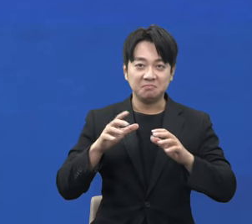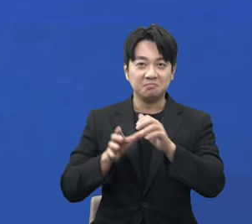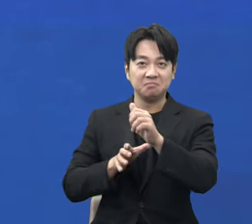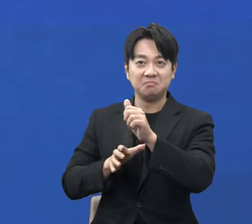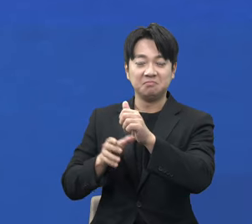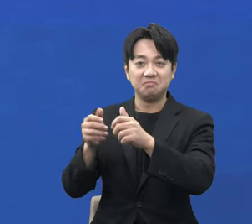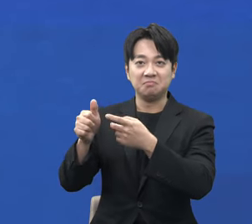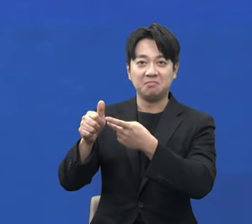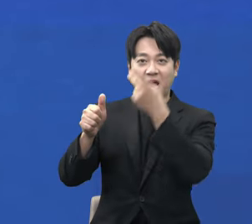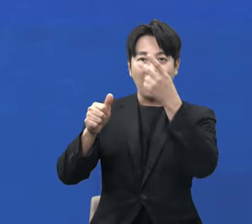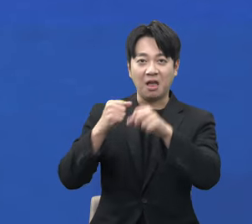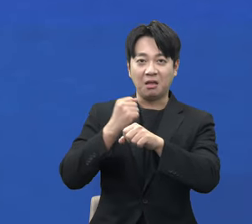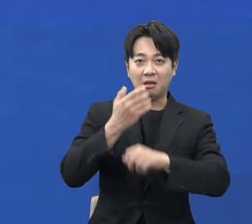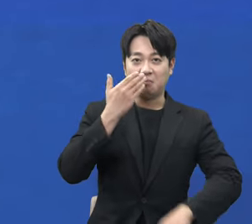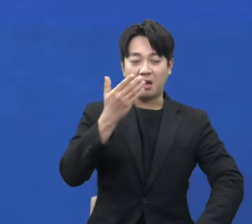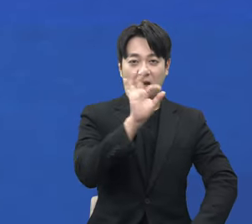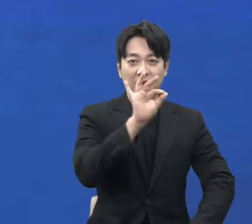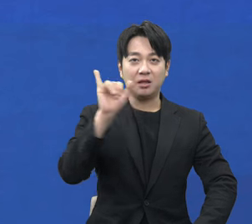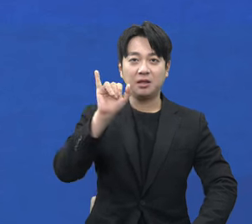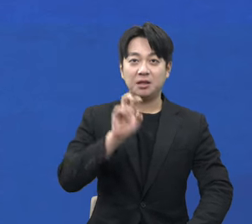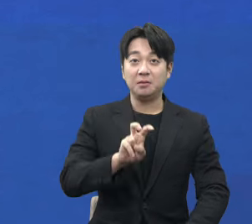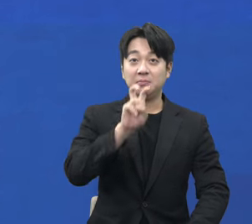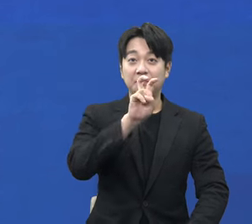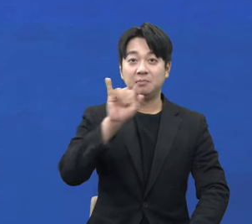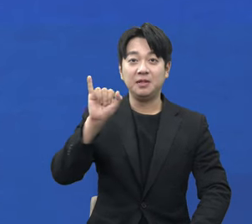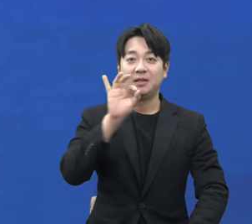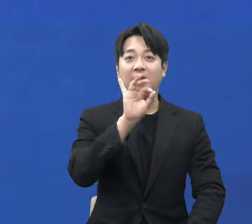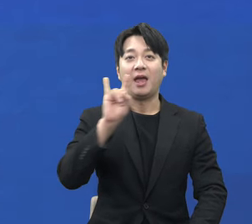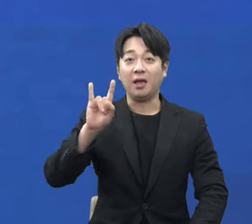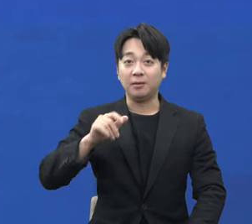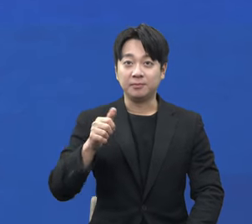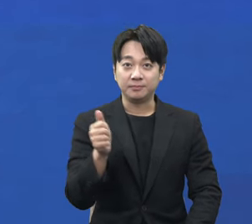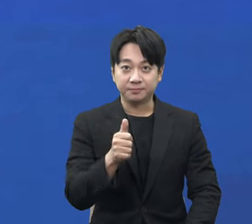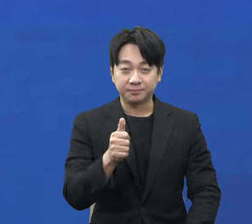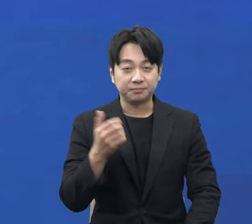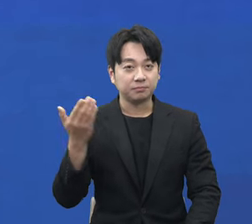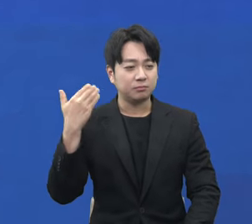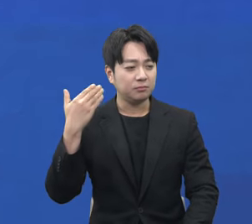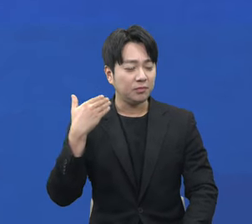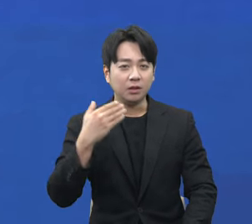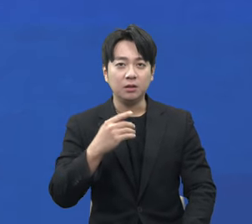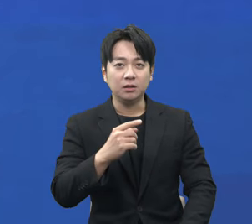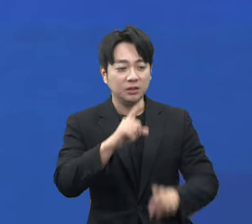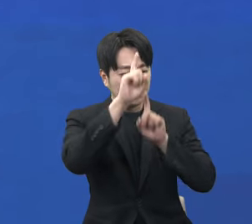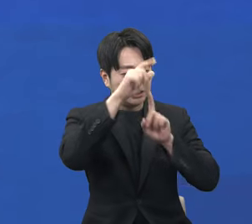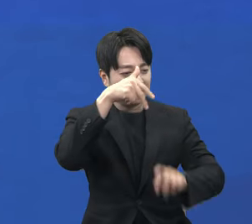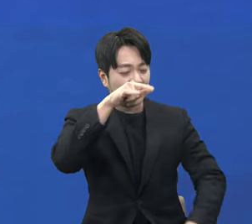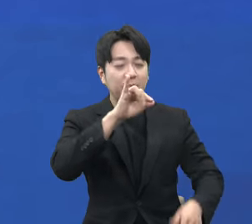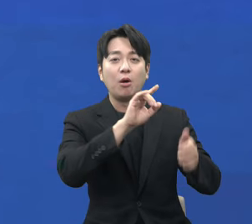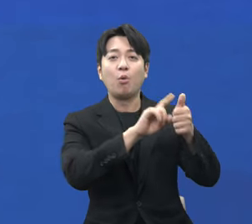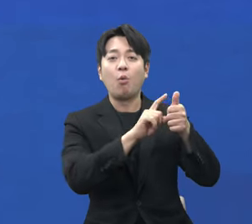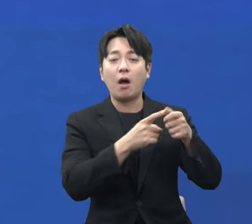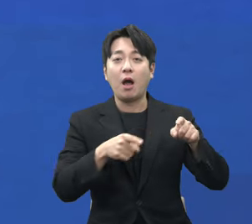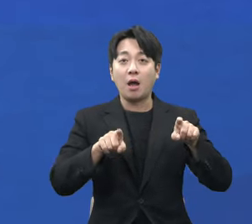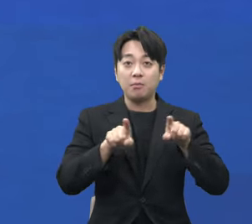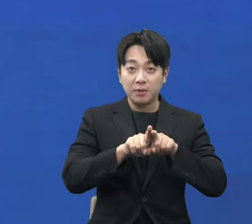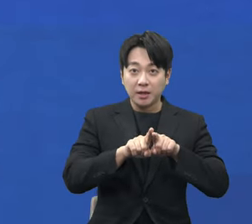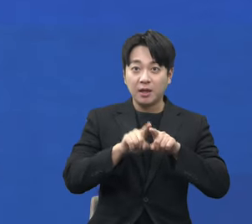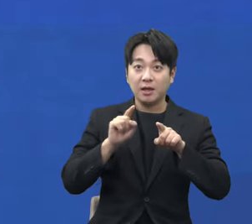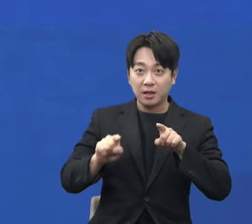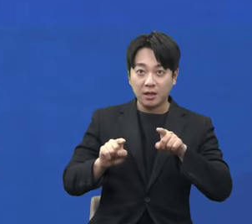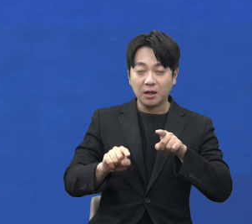농어민위원장 후보 임미애입니다. 며칠 전 이재명 대표님과 함께 고냉지 배추 수확하는 평창에